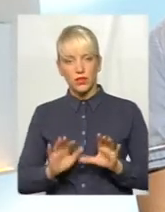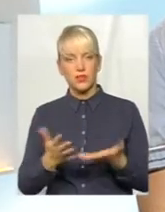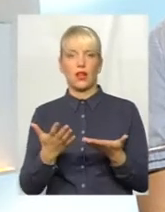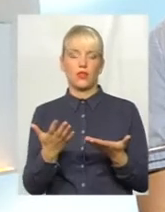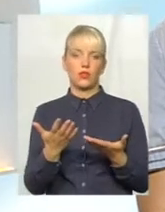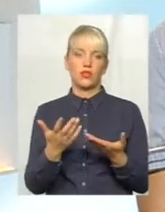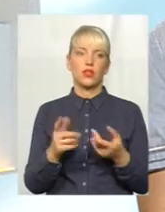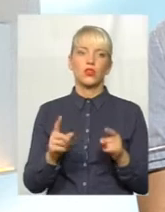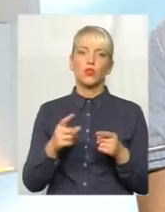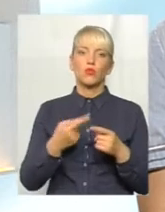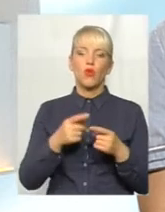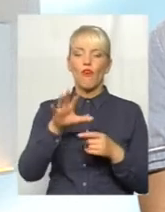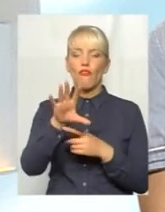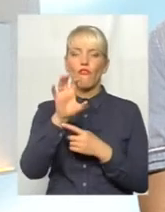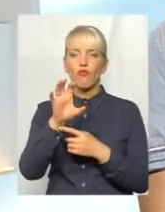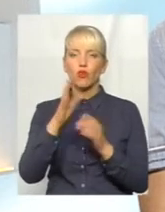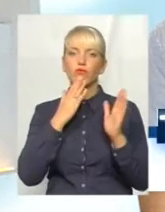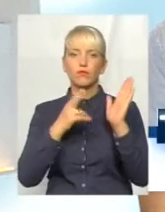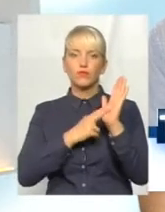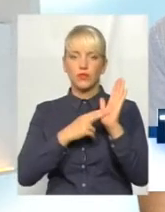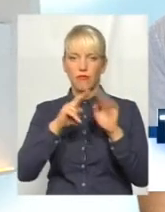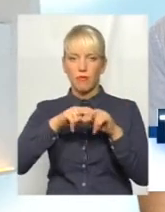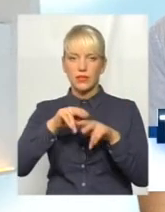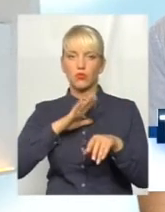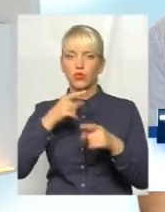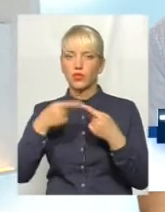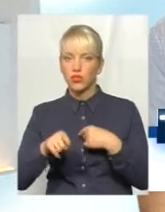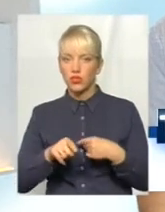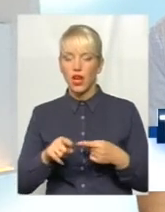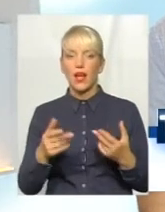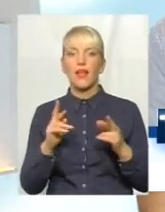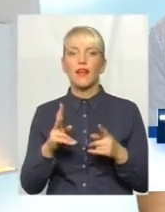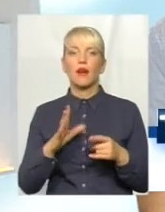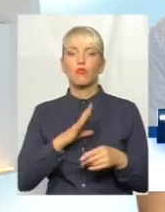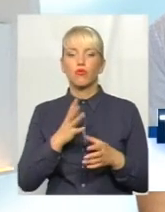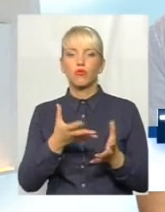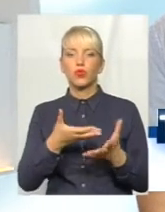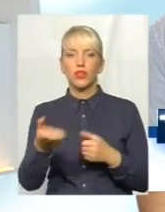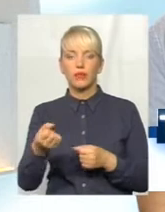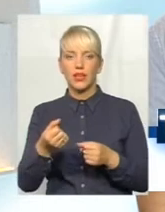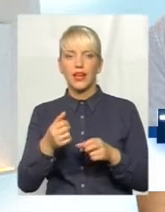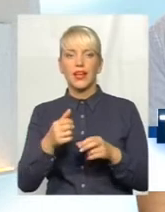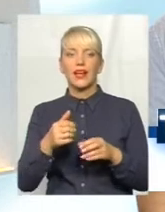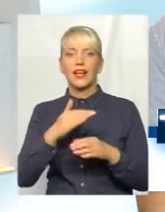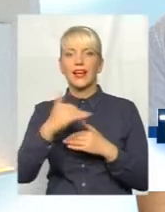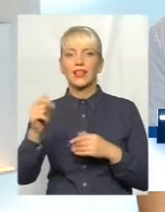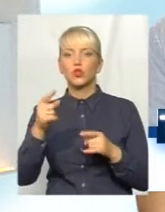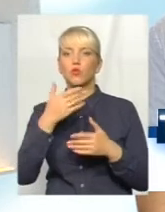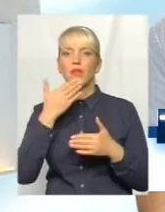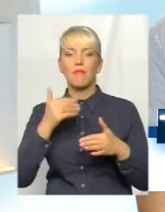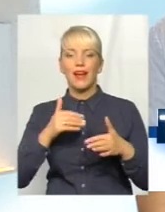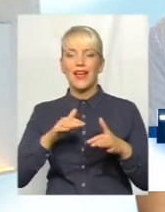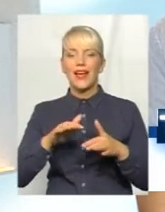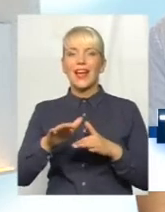фотокартка була інша, яким чином цей був отриманий кредит, чому нема кредитної справи,